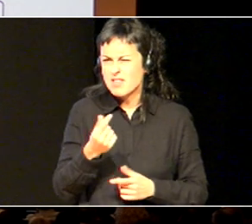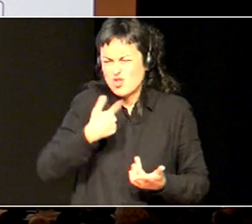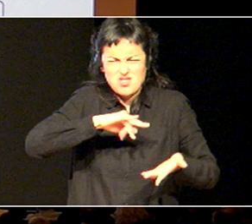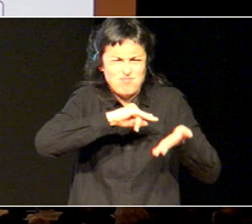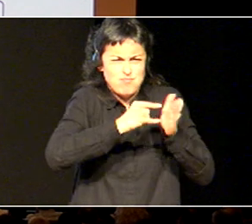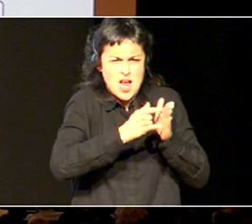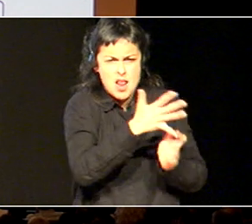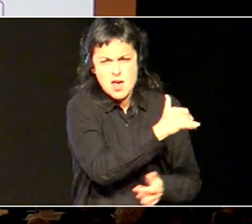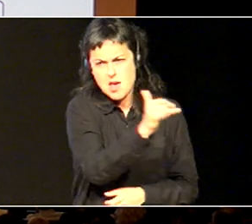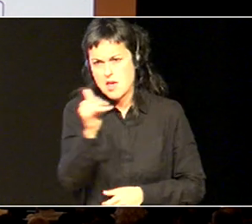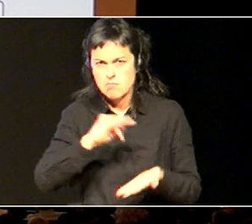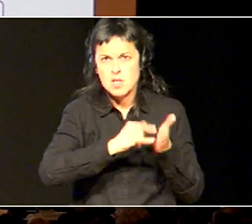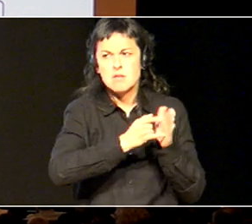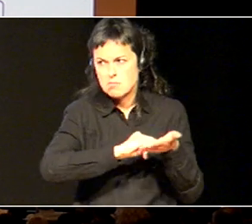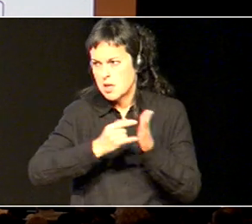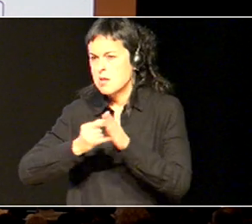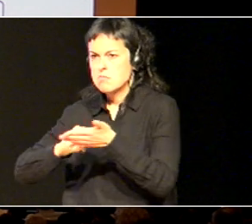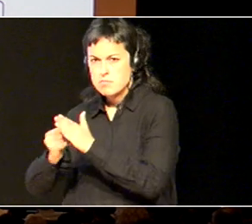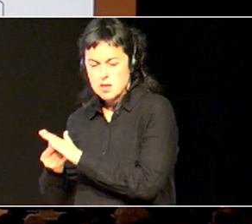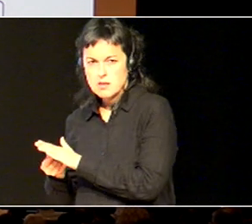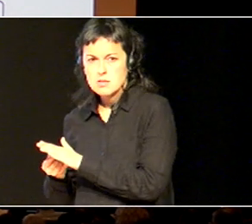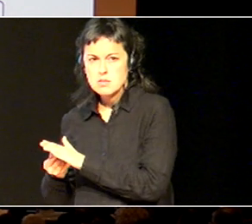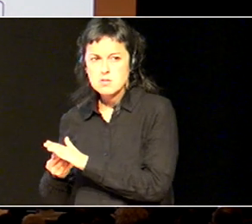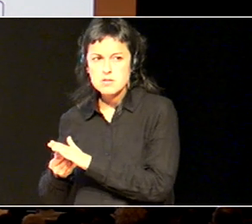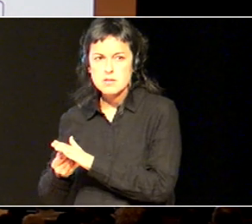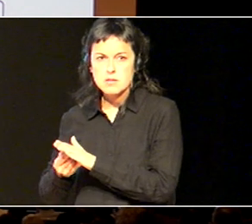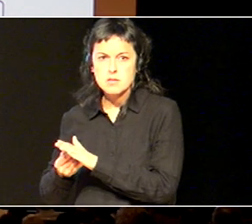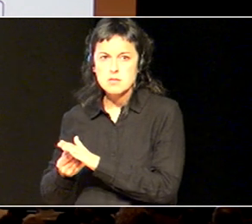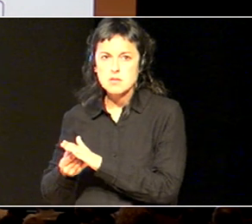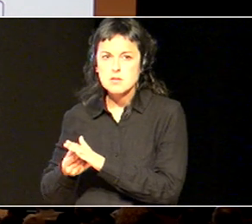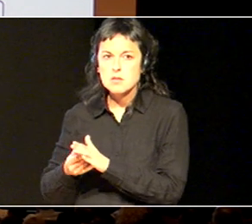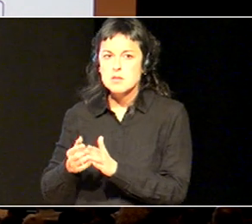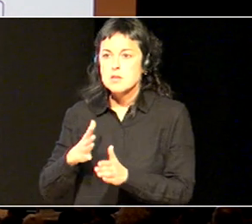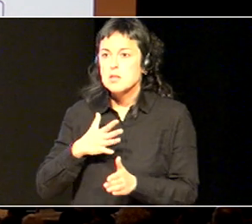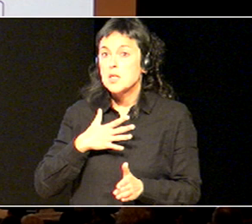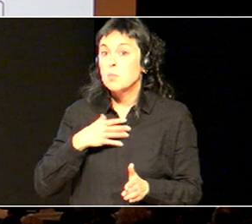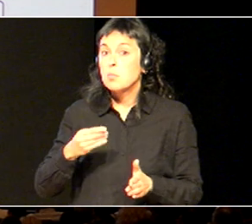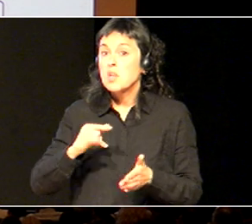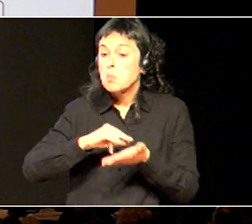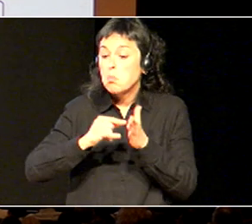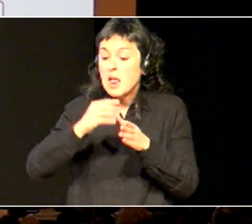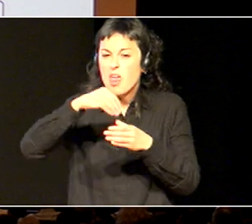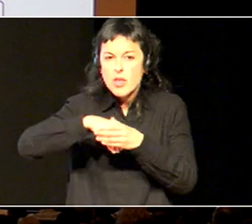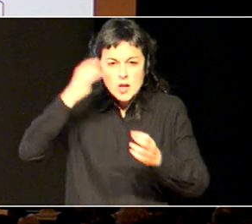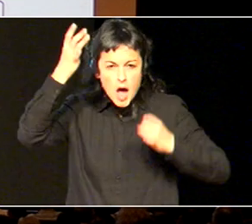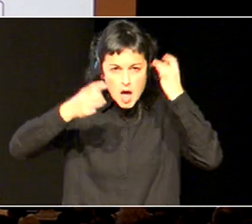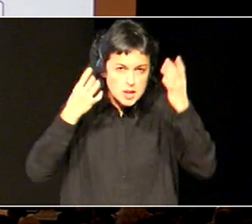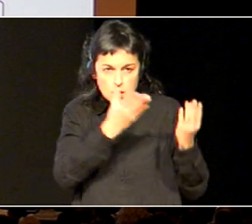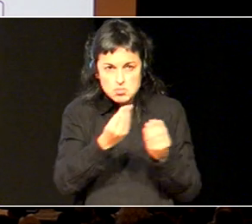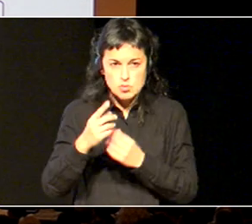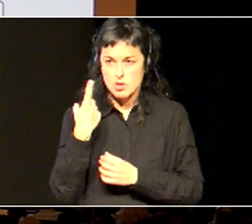eta pentsaten dugu, planak igual ez tira behar ekintzazko, baizik eta marku bat